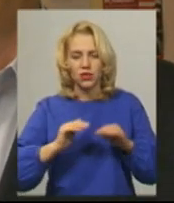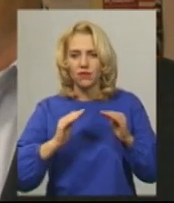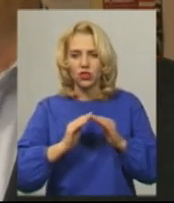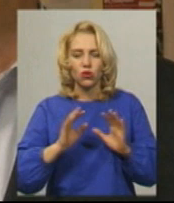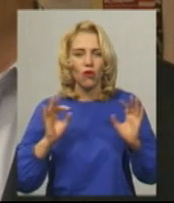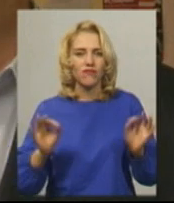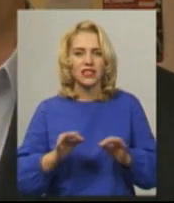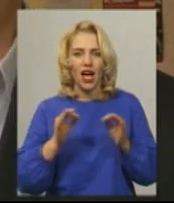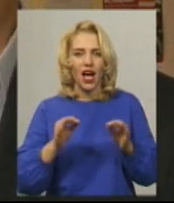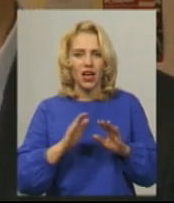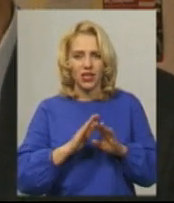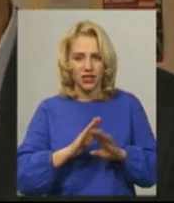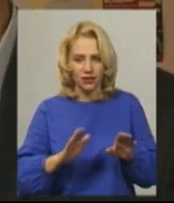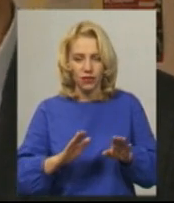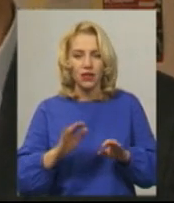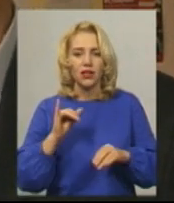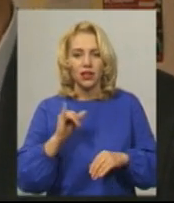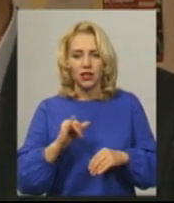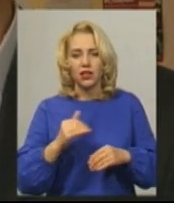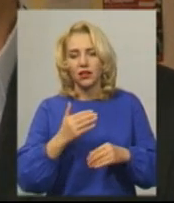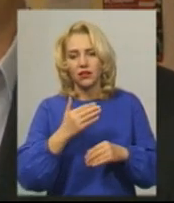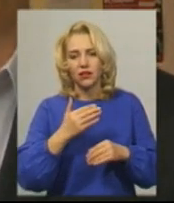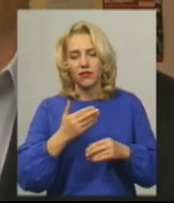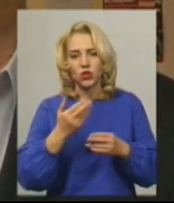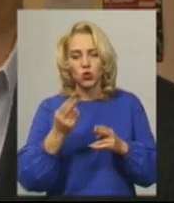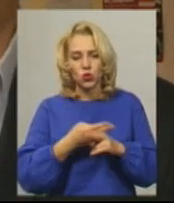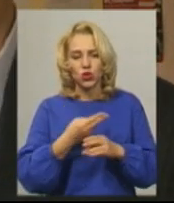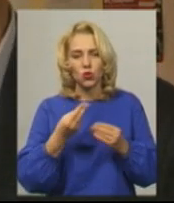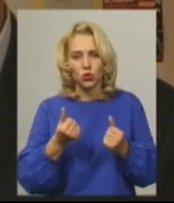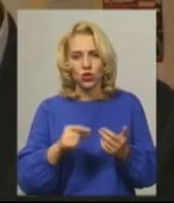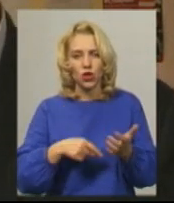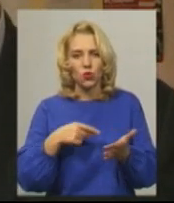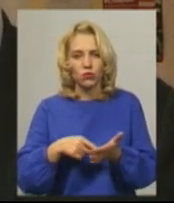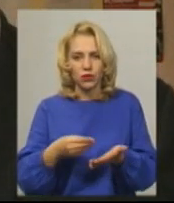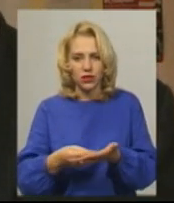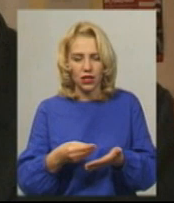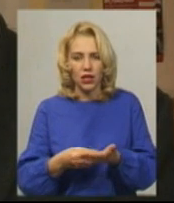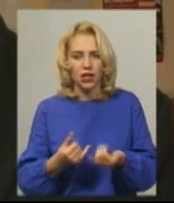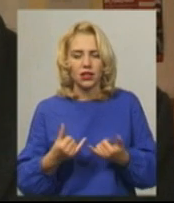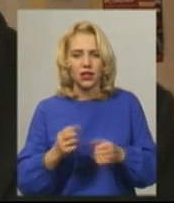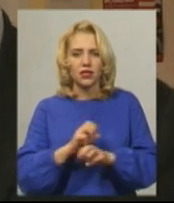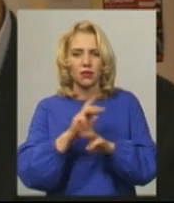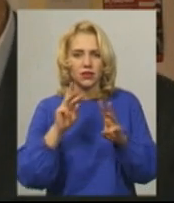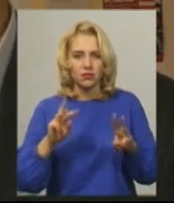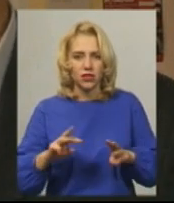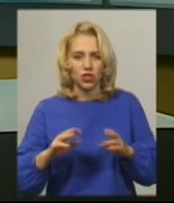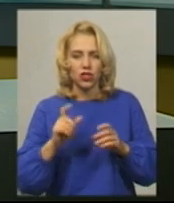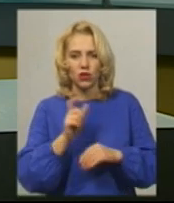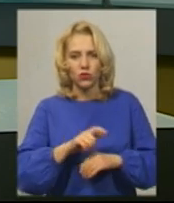У міському бюджеті також відсутні кошти для забезпечення громадян житлом на загальних підставах.